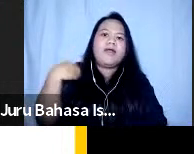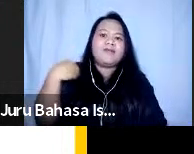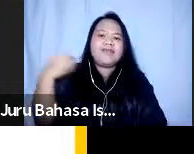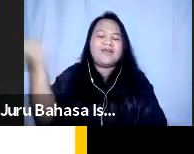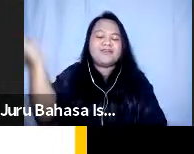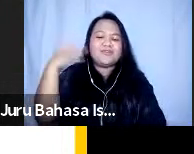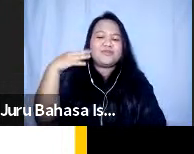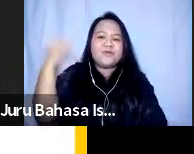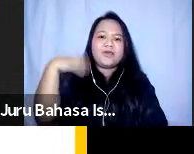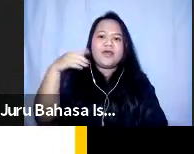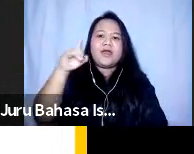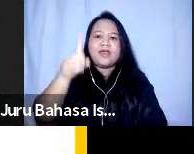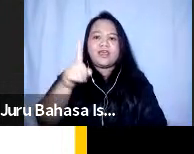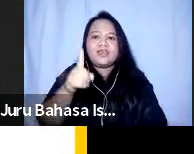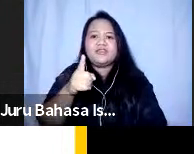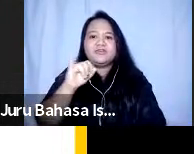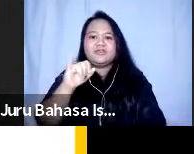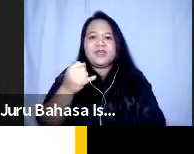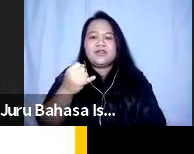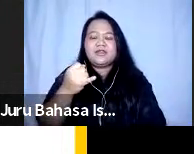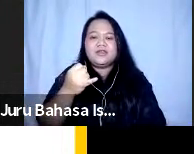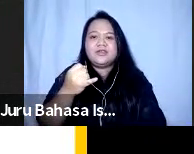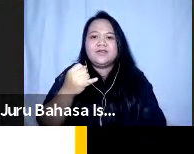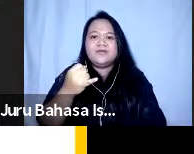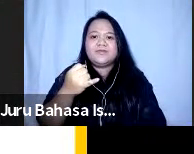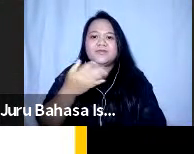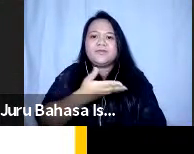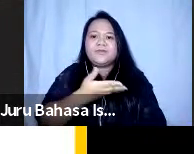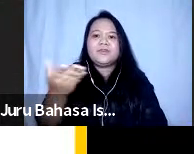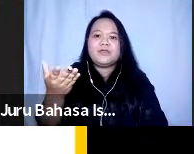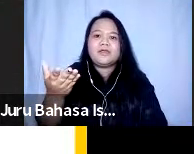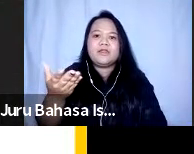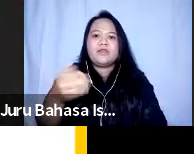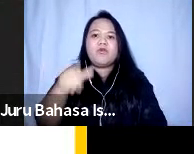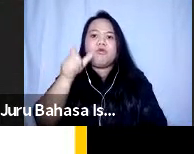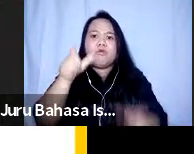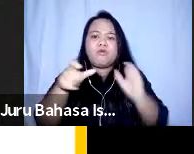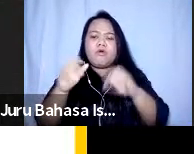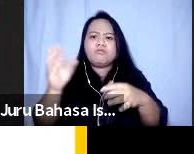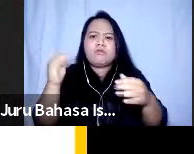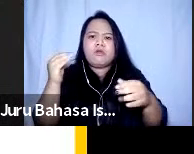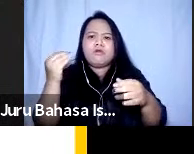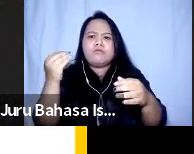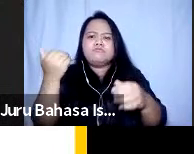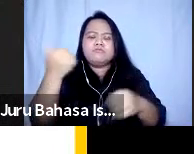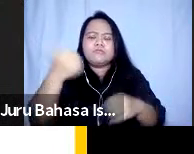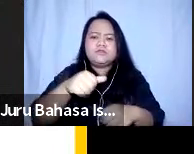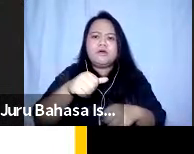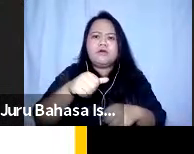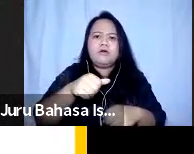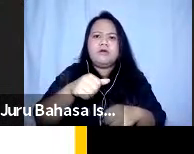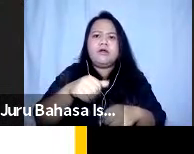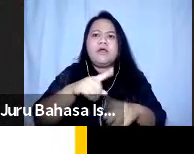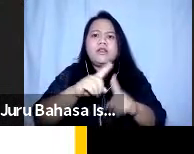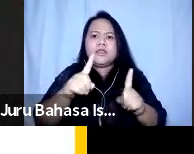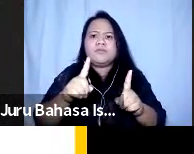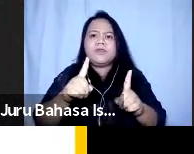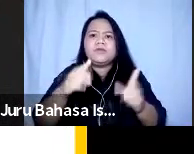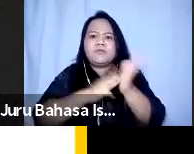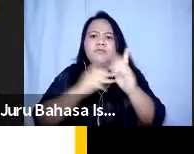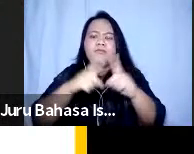menjadi satu hal bahwa mereka yang seorang menganggap tidak mampu akhirnya ternyata memang mampu gitu